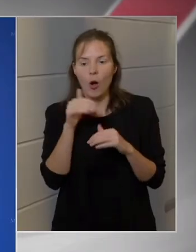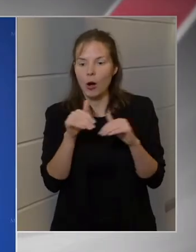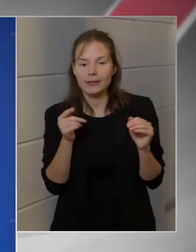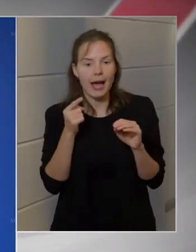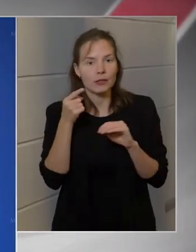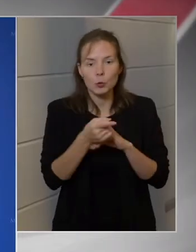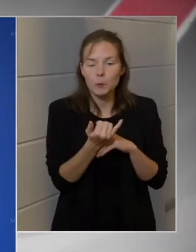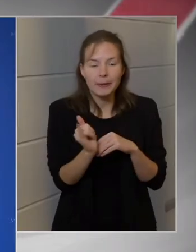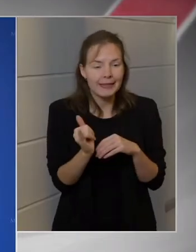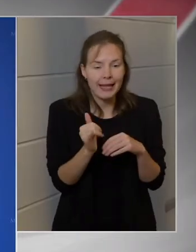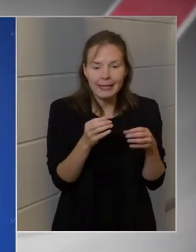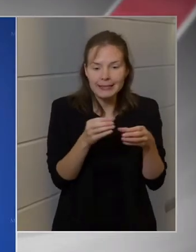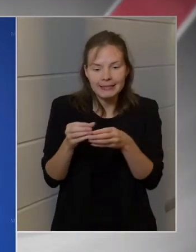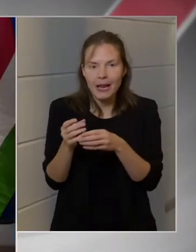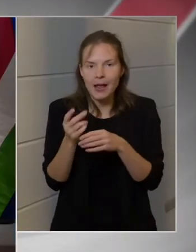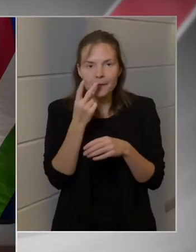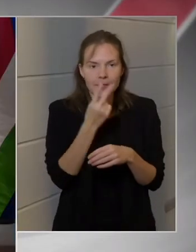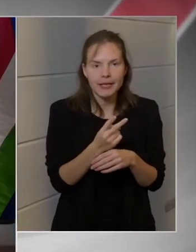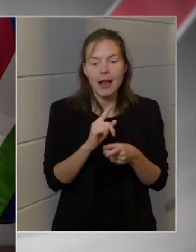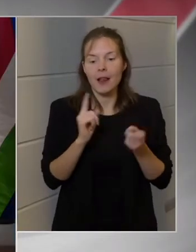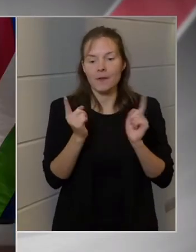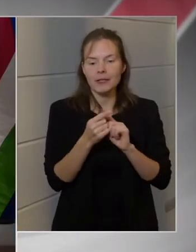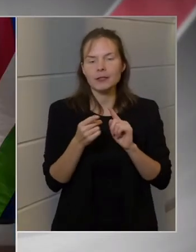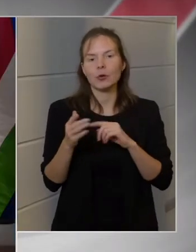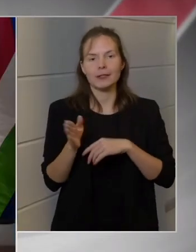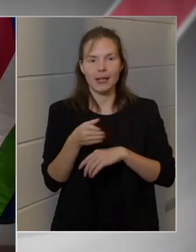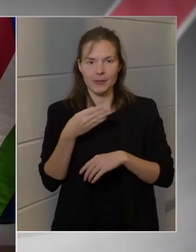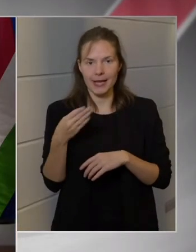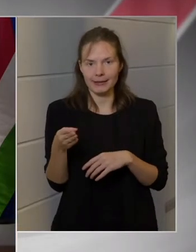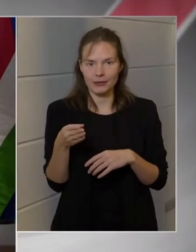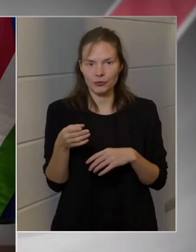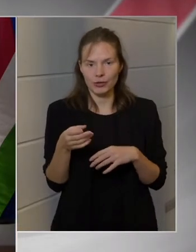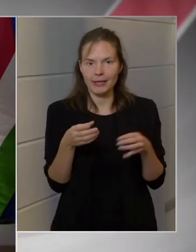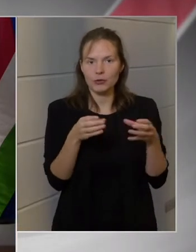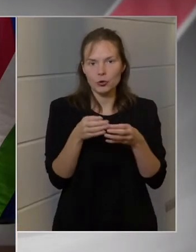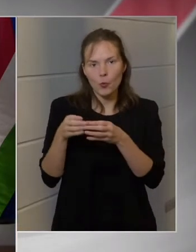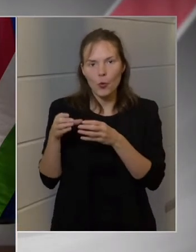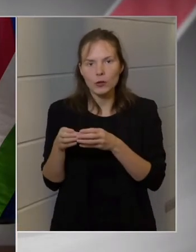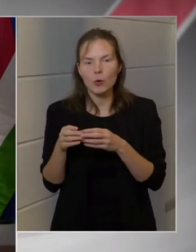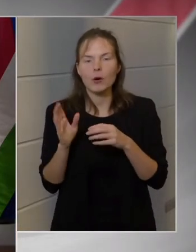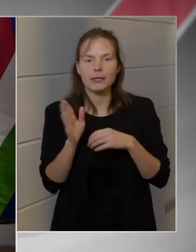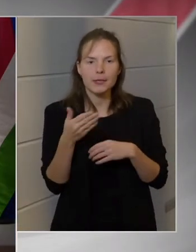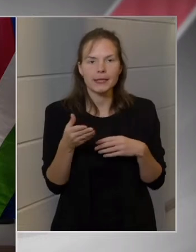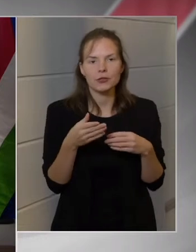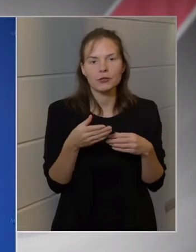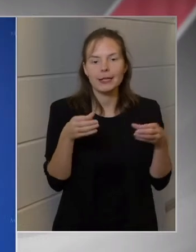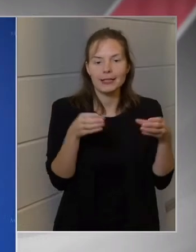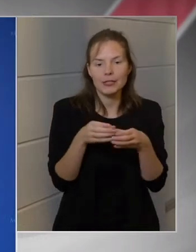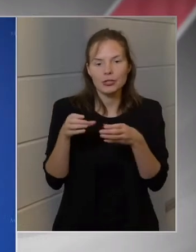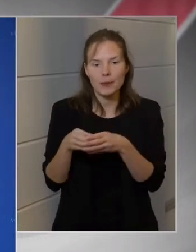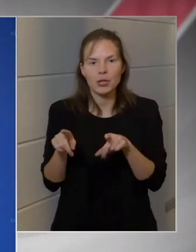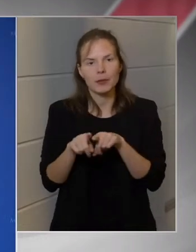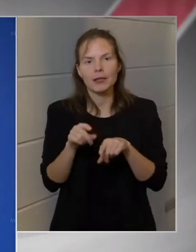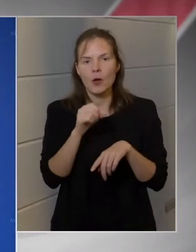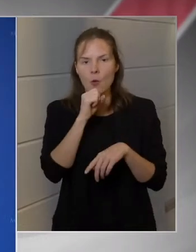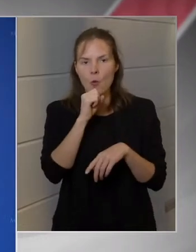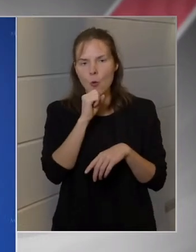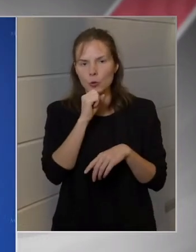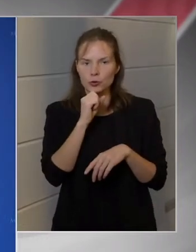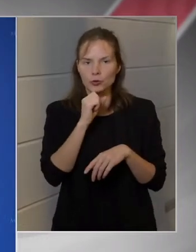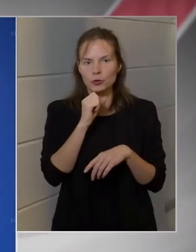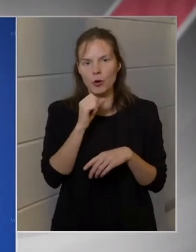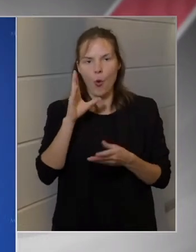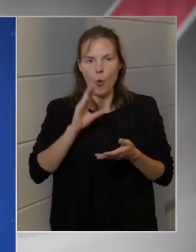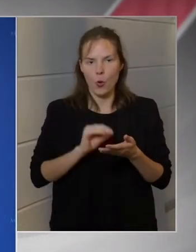addig éppen azok a nemzetiségekhez tartozó csoportok, azok a nemzeti kisebbségek, amelyek ősonos kisebbségek ott, ahol